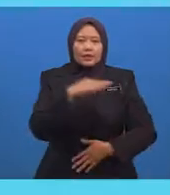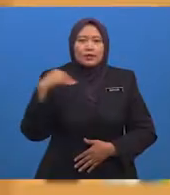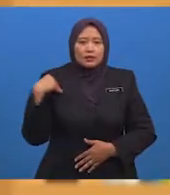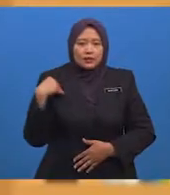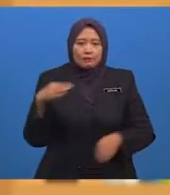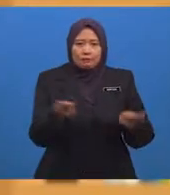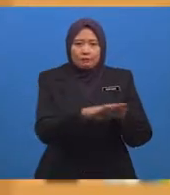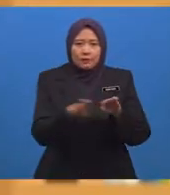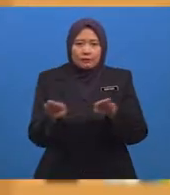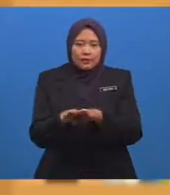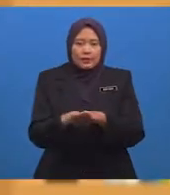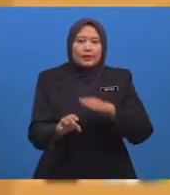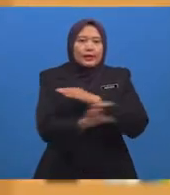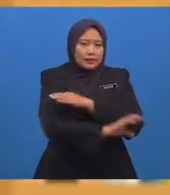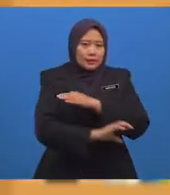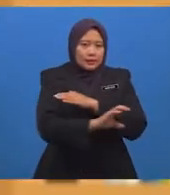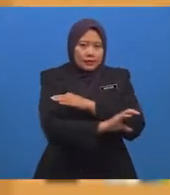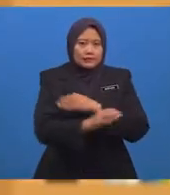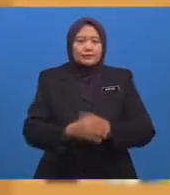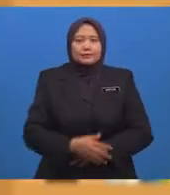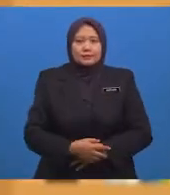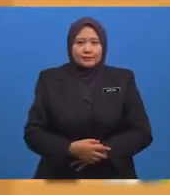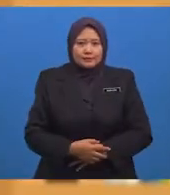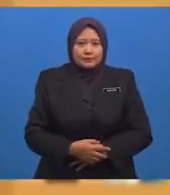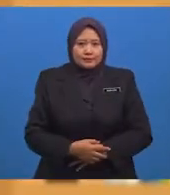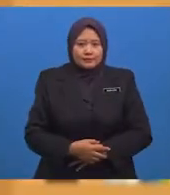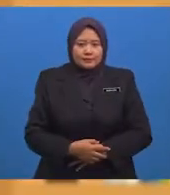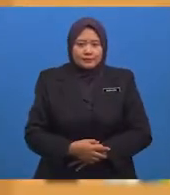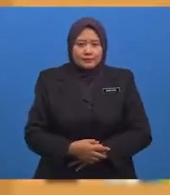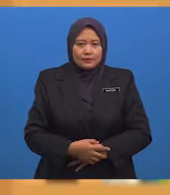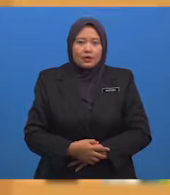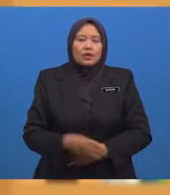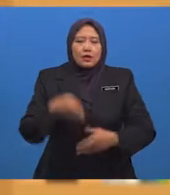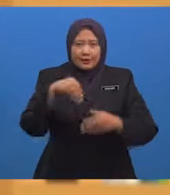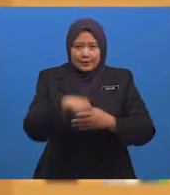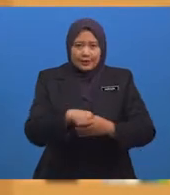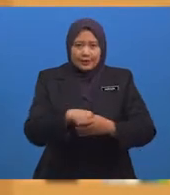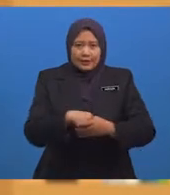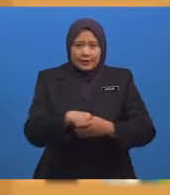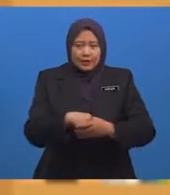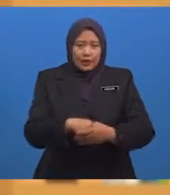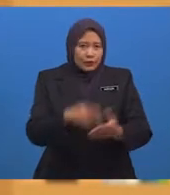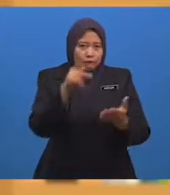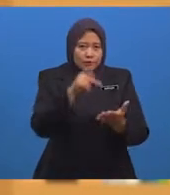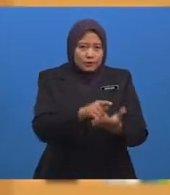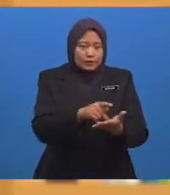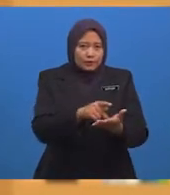Dengan kepesatan perkembangan Dan pembangunan Institusi pendidikan